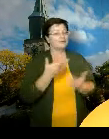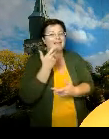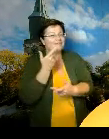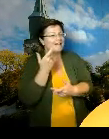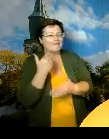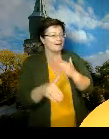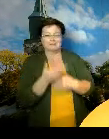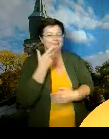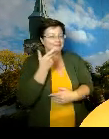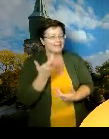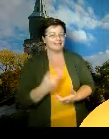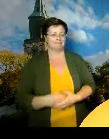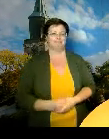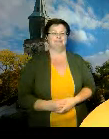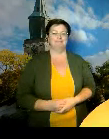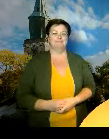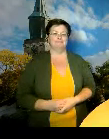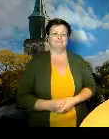ei ole.